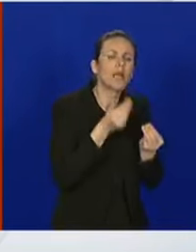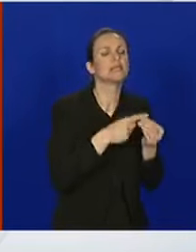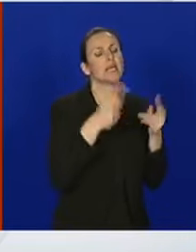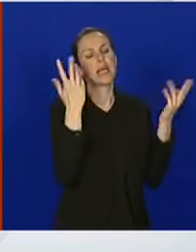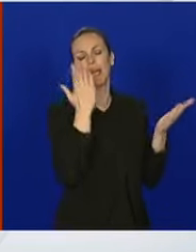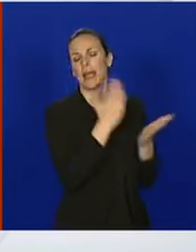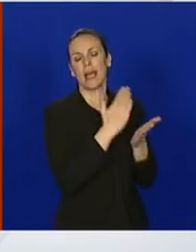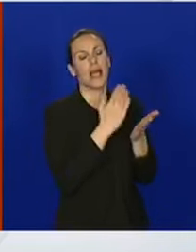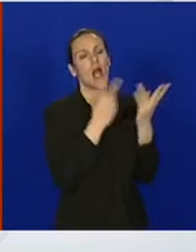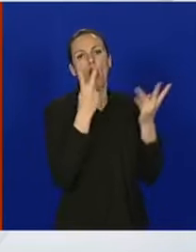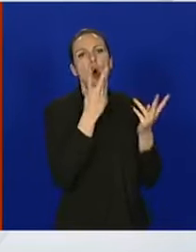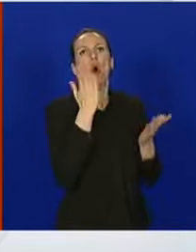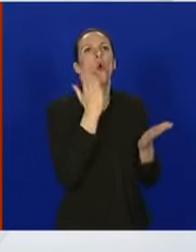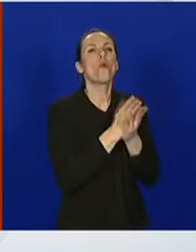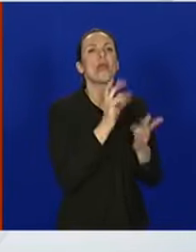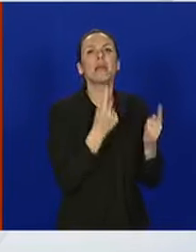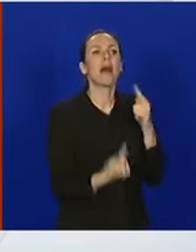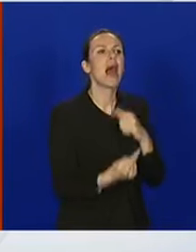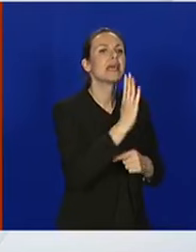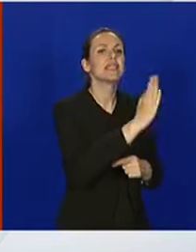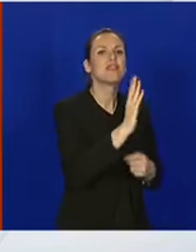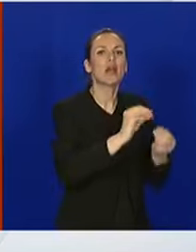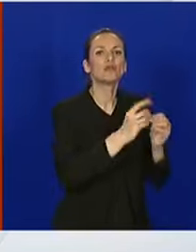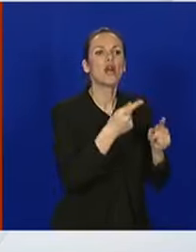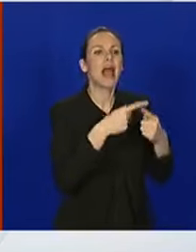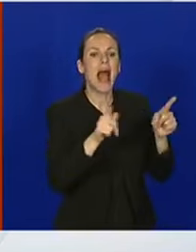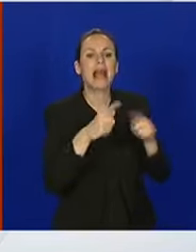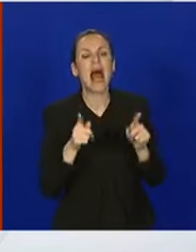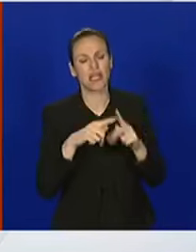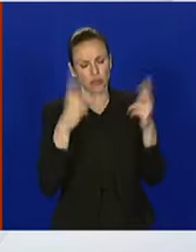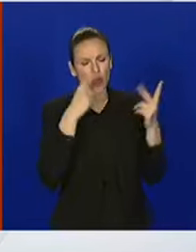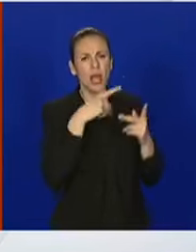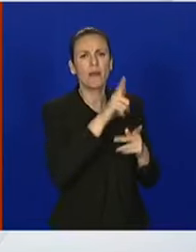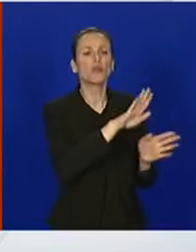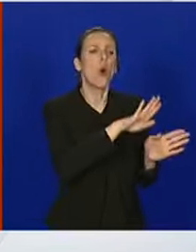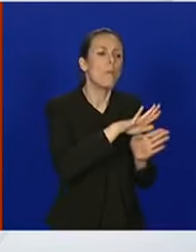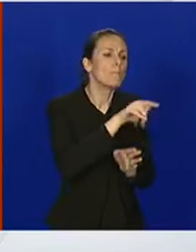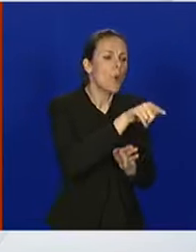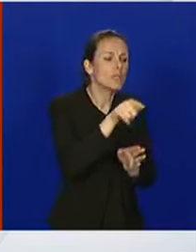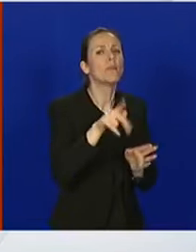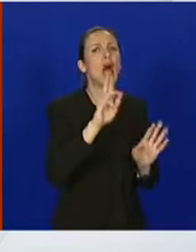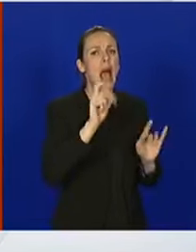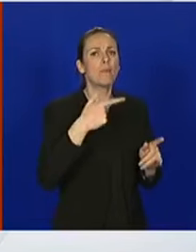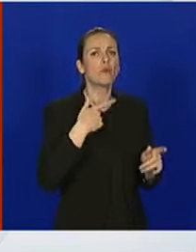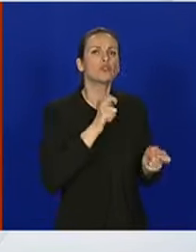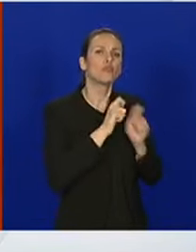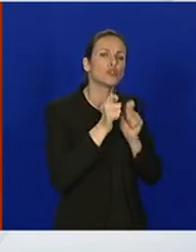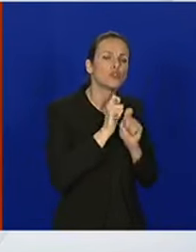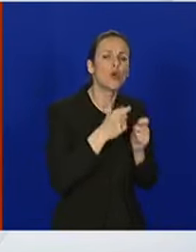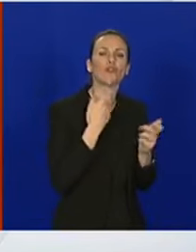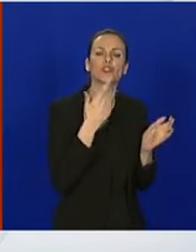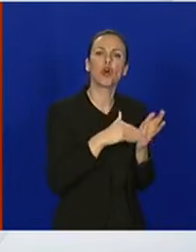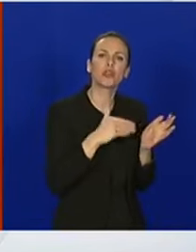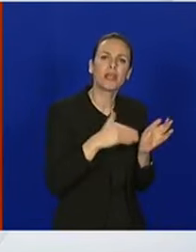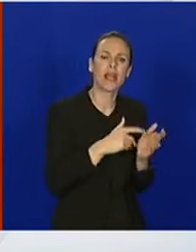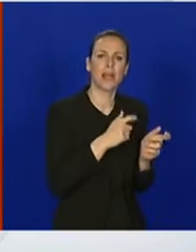uvijek neke specifičnosti od dućana do dućana, pa te specifičnosti mi uvijek možemo obraditi i dogovoriti se sa